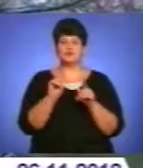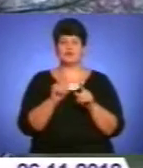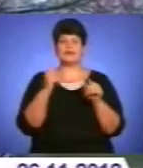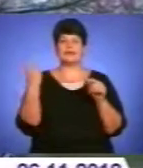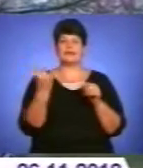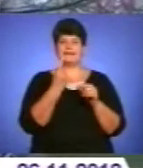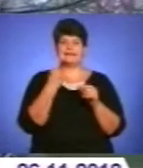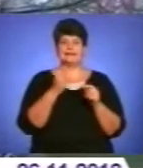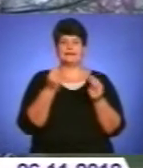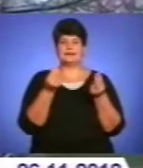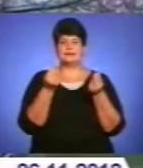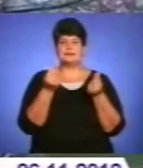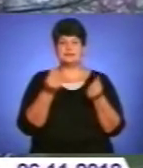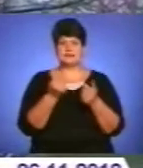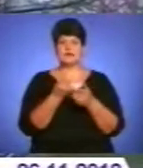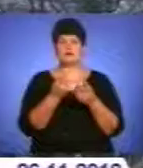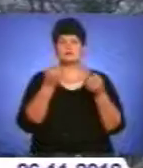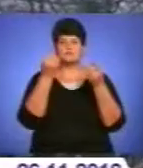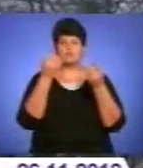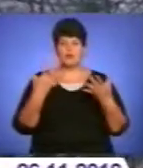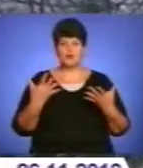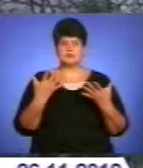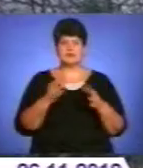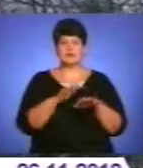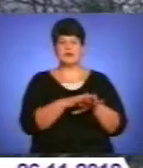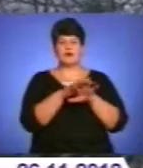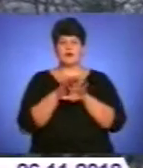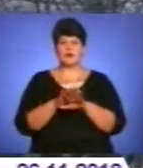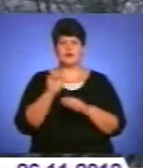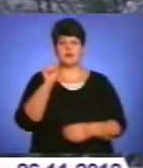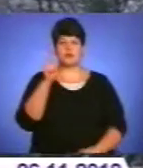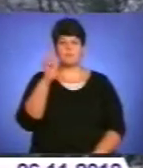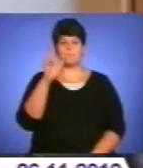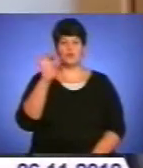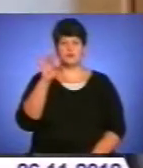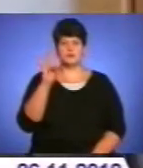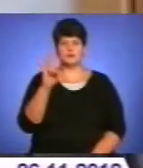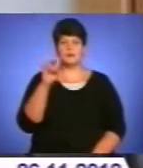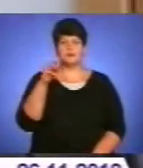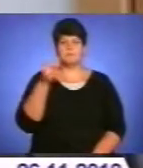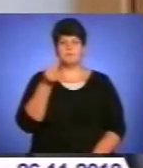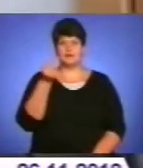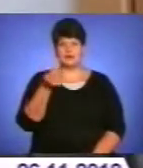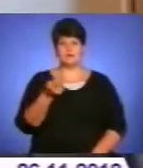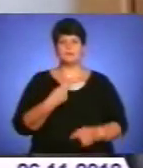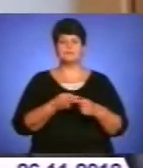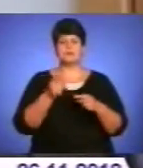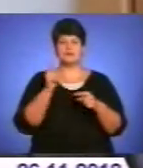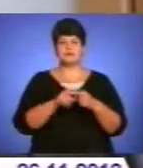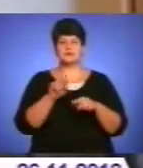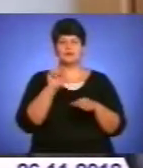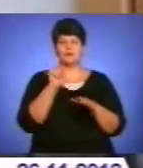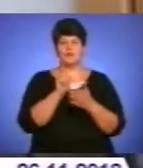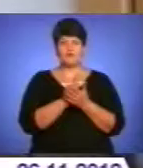мешканців багатоповерхівок спростить процедуру нарахування абонент-плати. Цей тариф повинен покривати витрати на